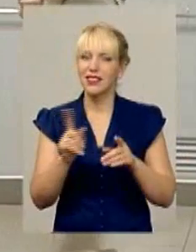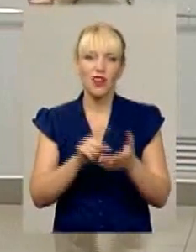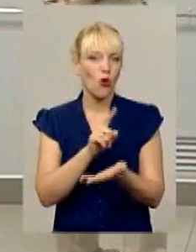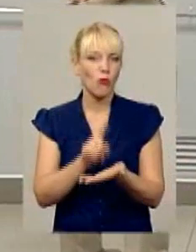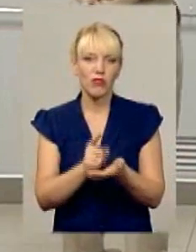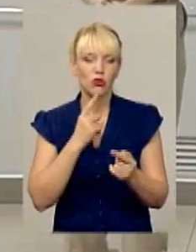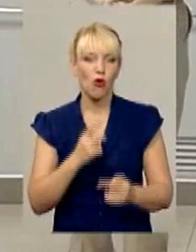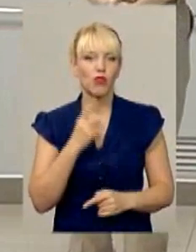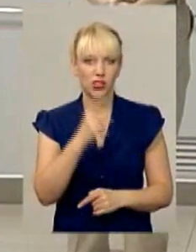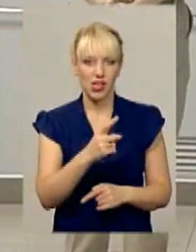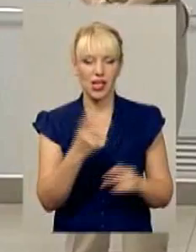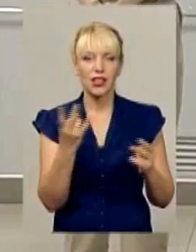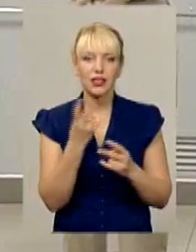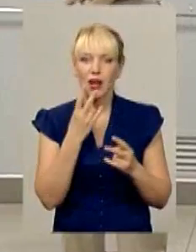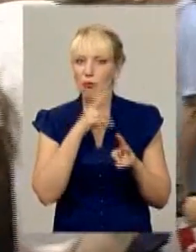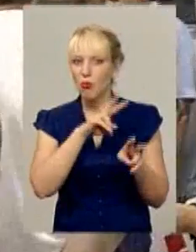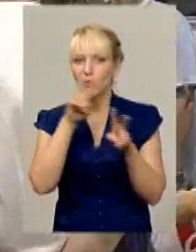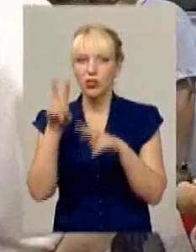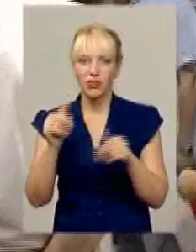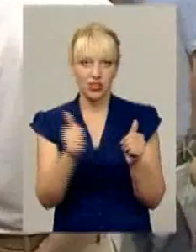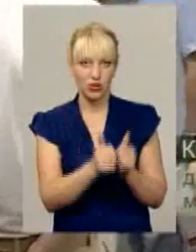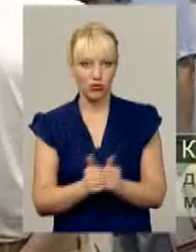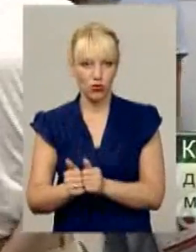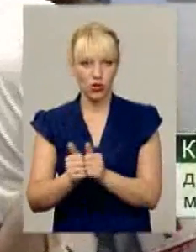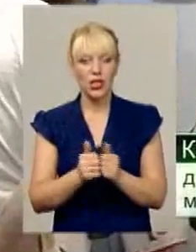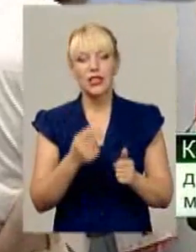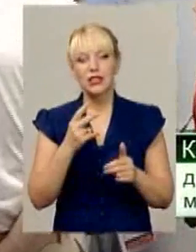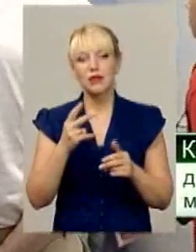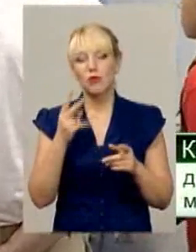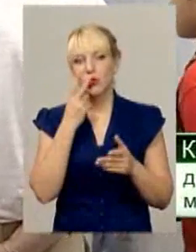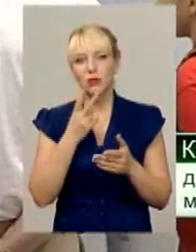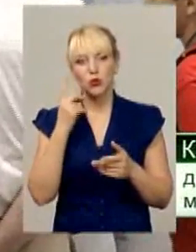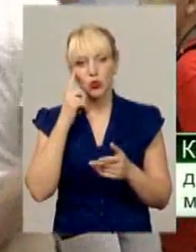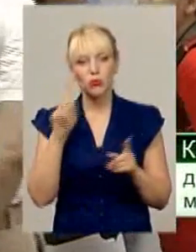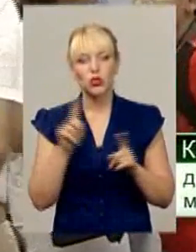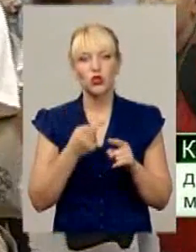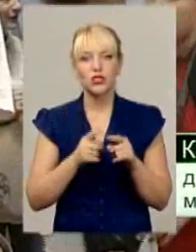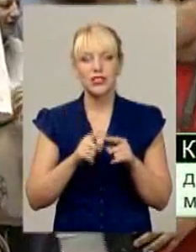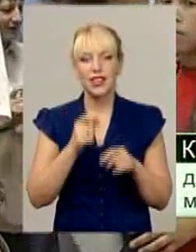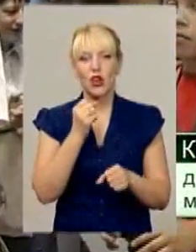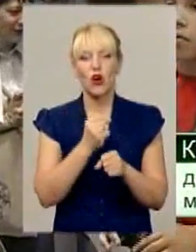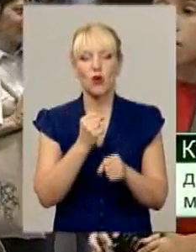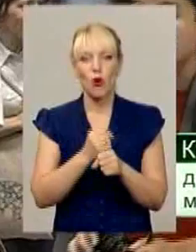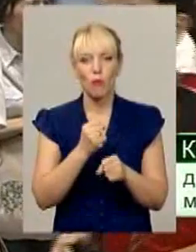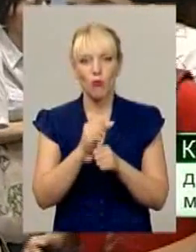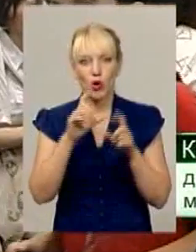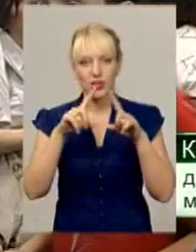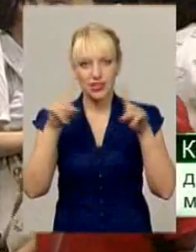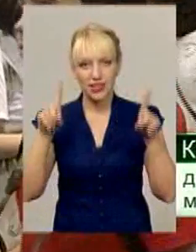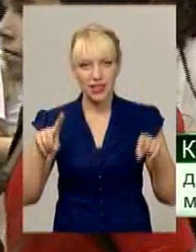близько. Варто лише озирнутися довкола. Подобається те, що ці роботи просякнути любов'ю до ригідної землі,